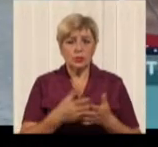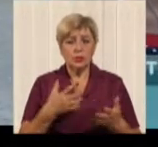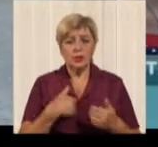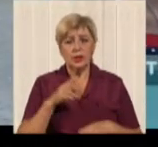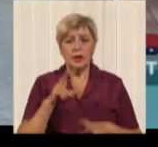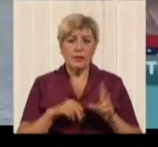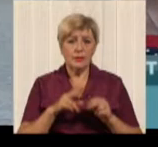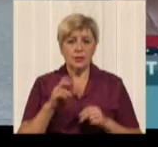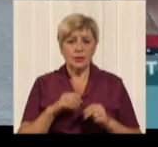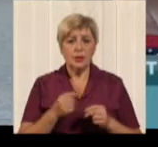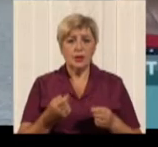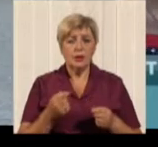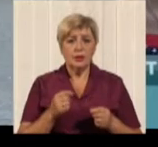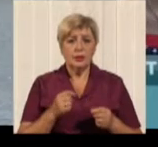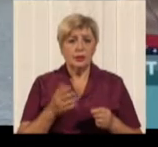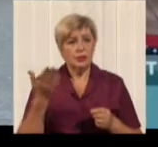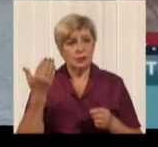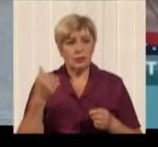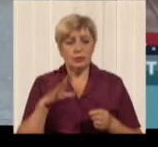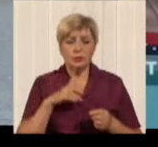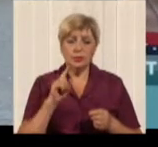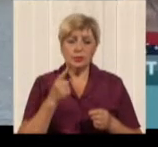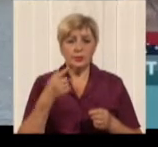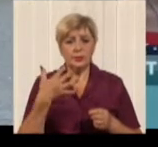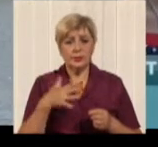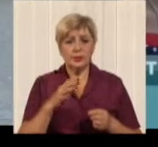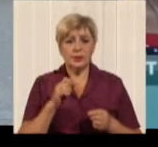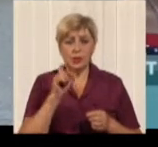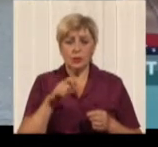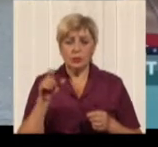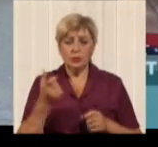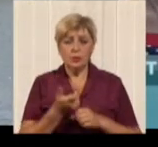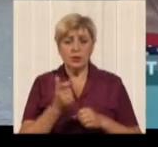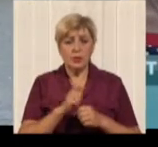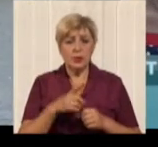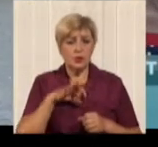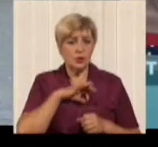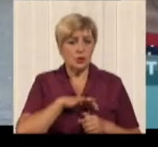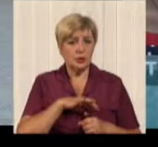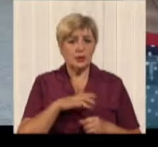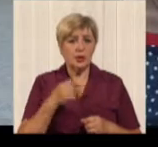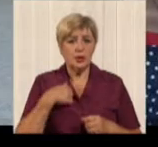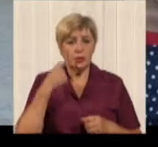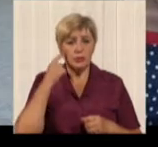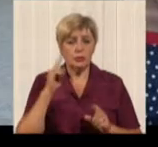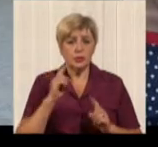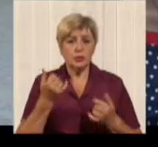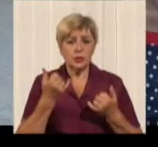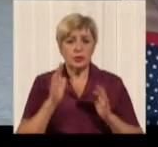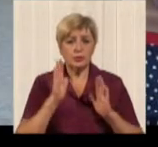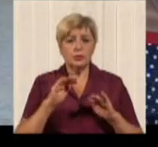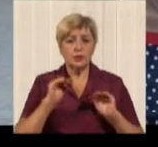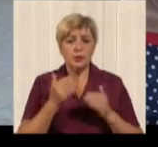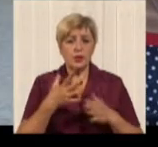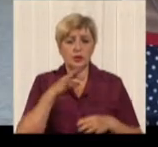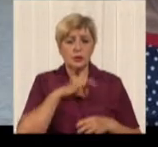Тож, коли гривень на 50 був, то люди більше користувалися. Я думаю, що зараз люди будуть менше користуватися на